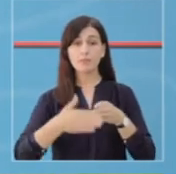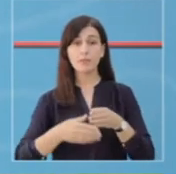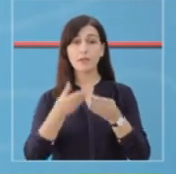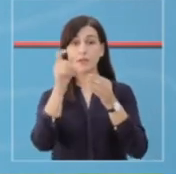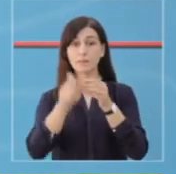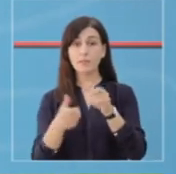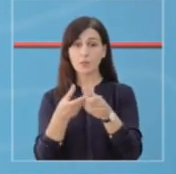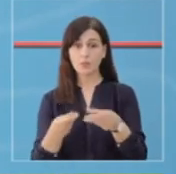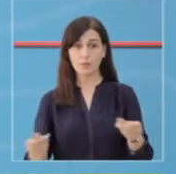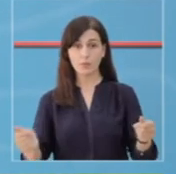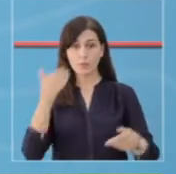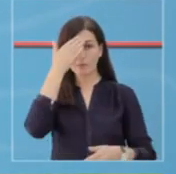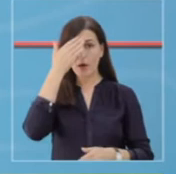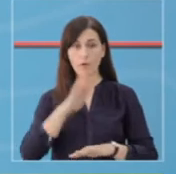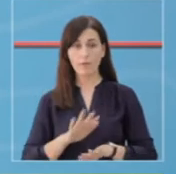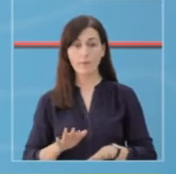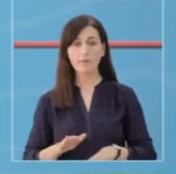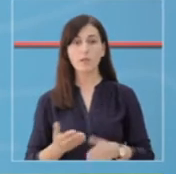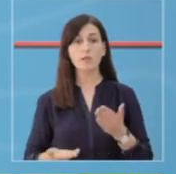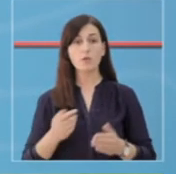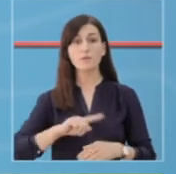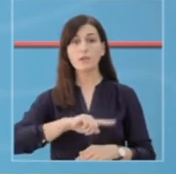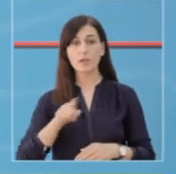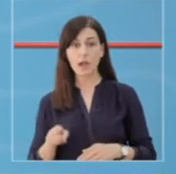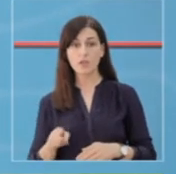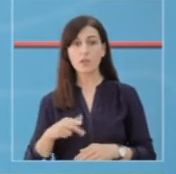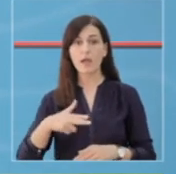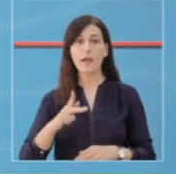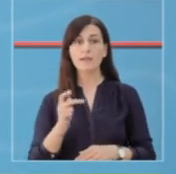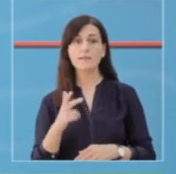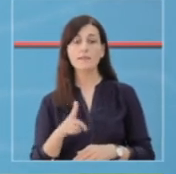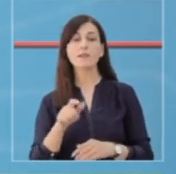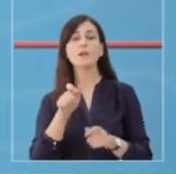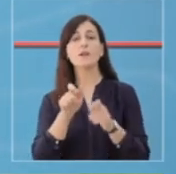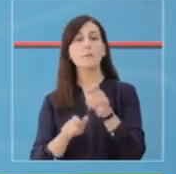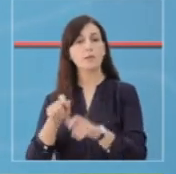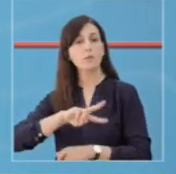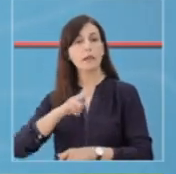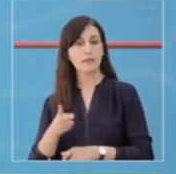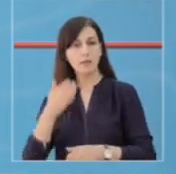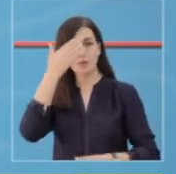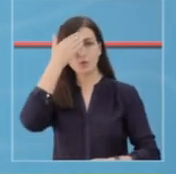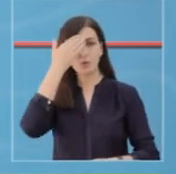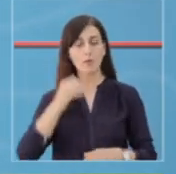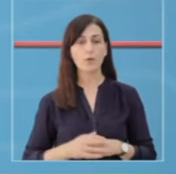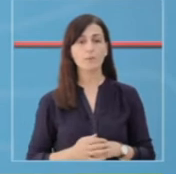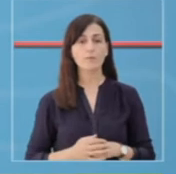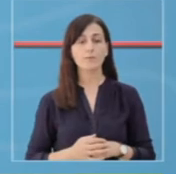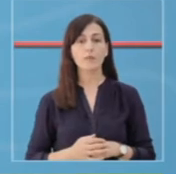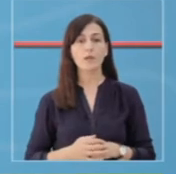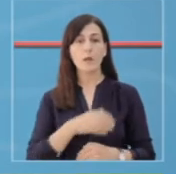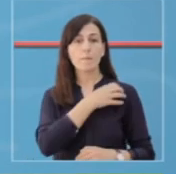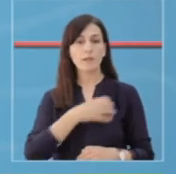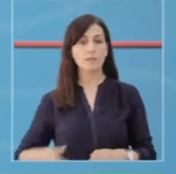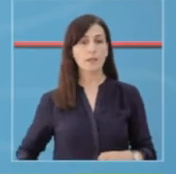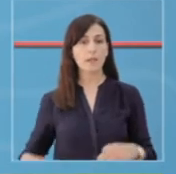Shkelja e regulave nga kushdo, do të konsiderohet rezik për jetën dhe shëndetin e të tjerve. Ministria Shëndecis